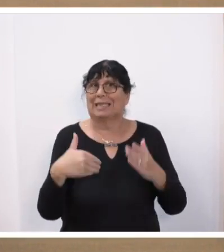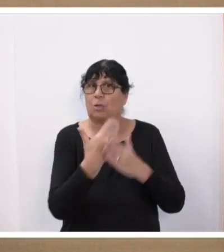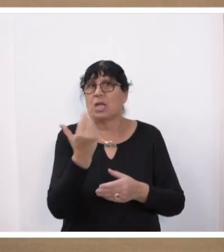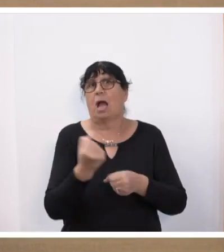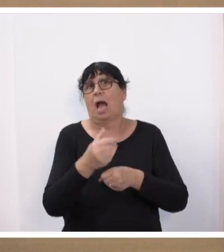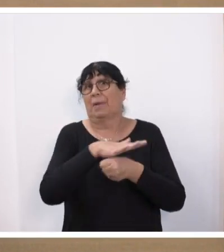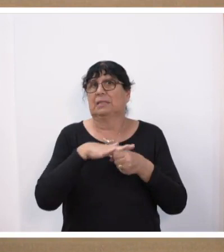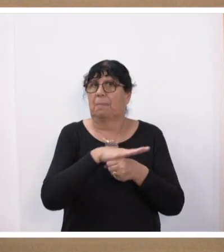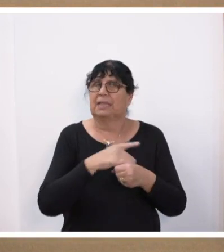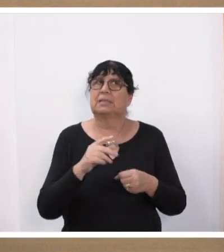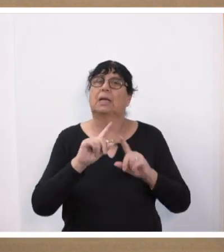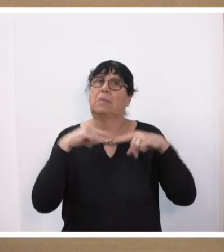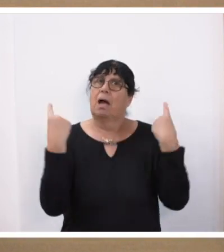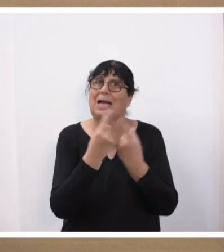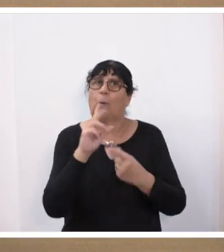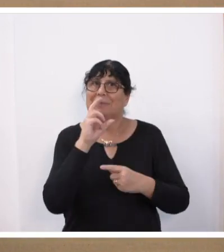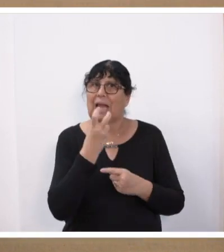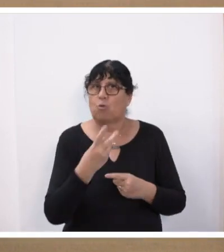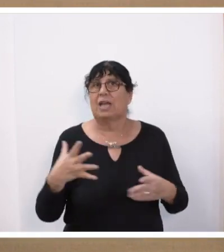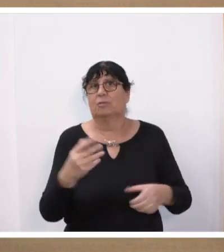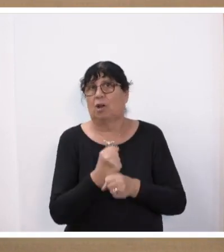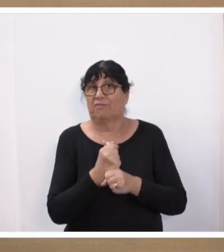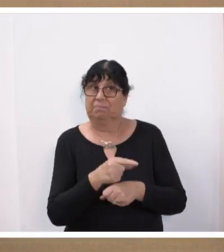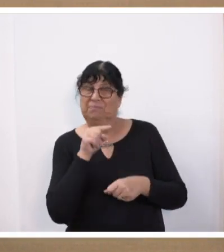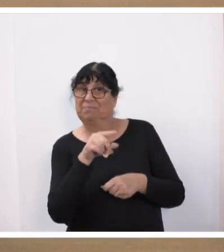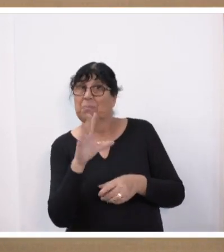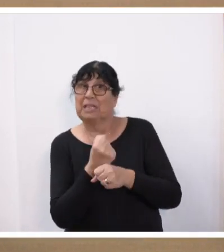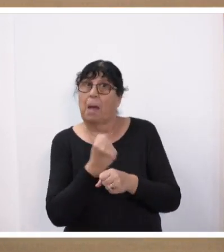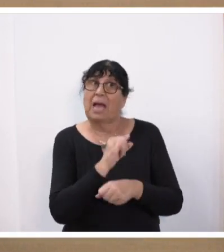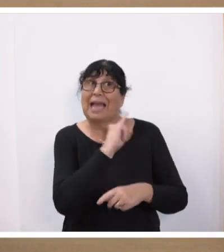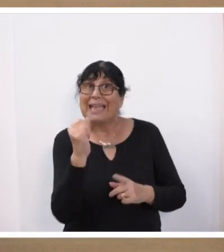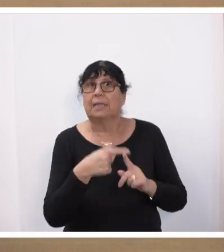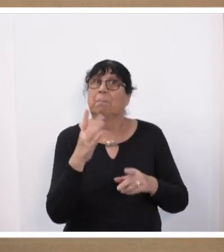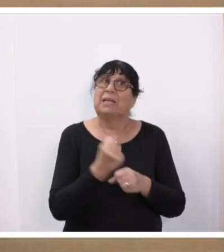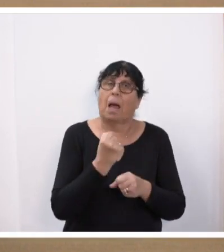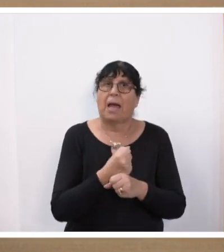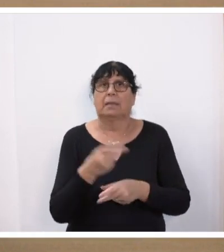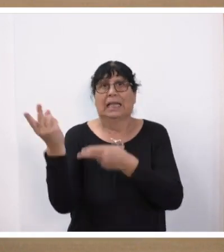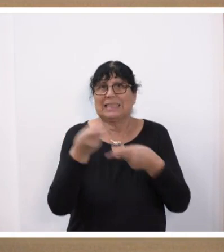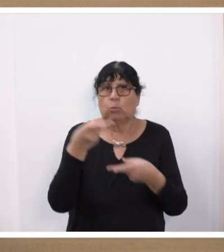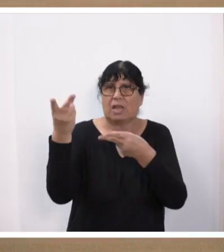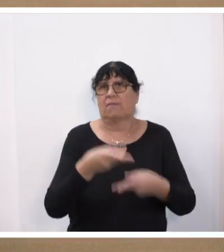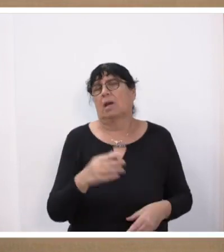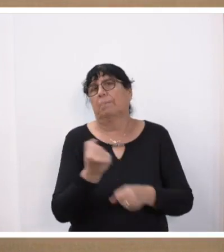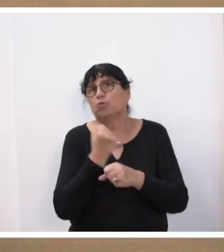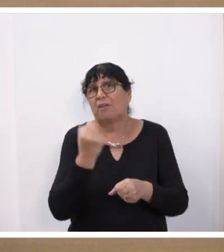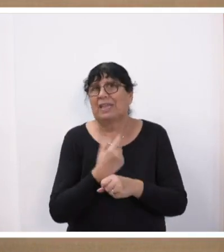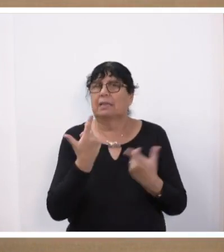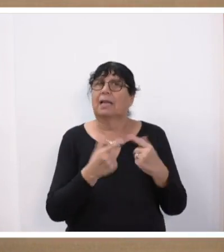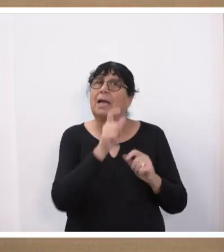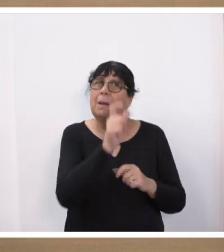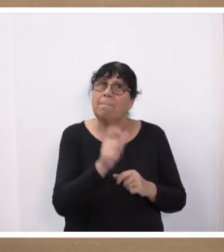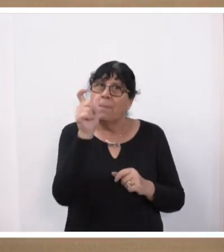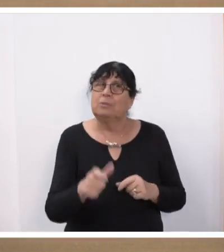Saarlouis schaffen. Auf all das haben die Mitarbeiterinnen und Mitarbeiter, die Zulieferer und die Beschäftigten, aber eben auch die Menschen